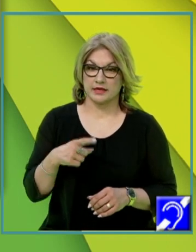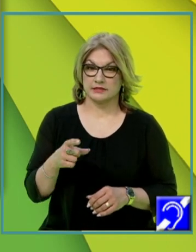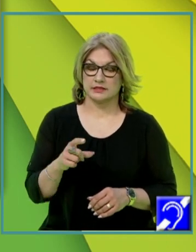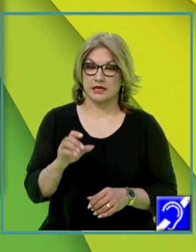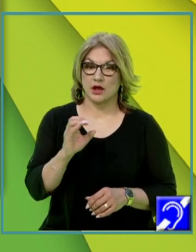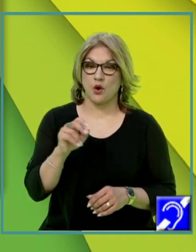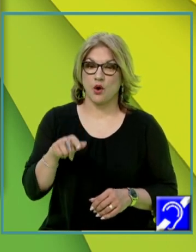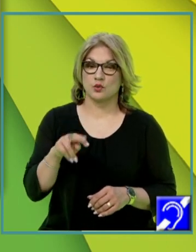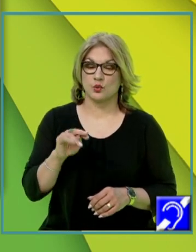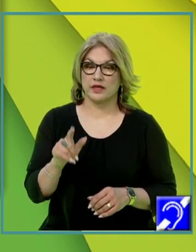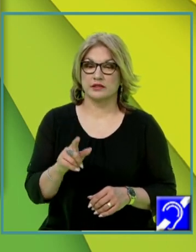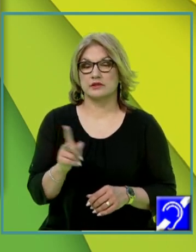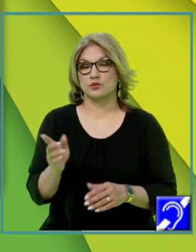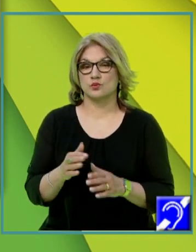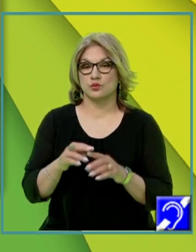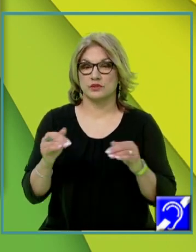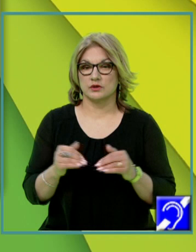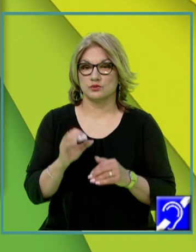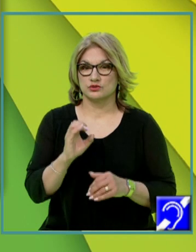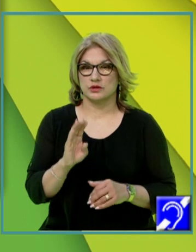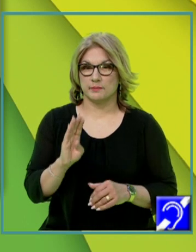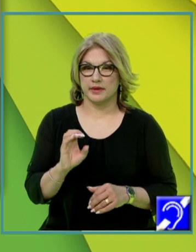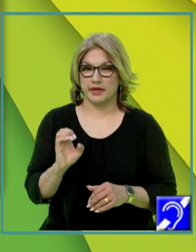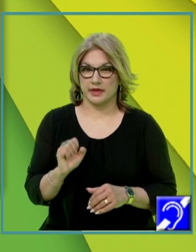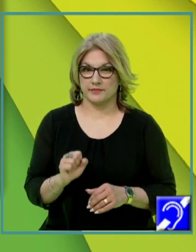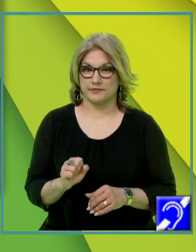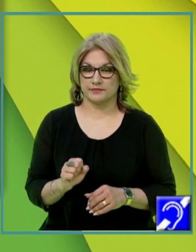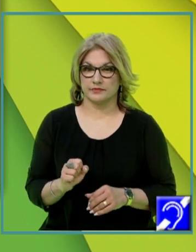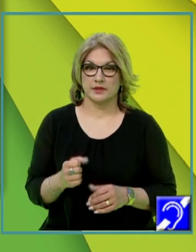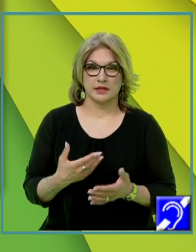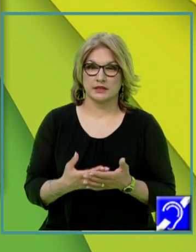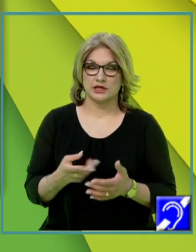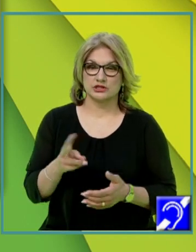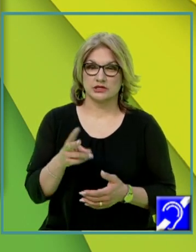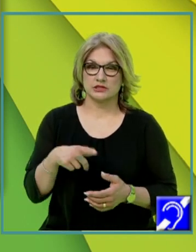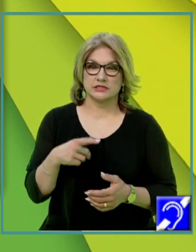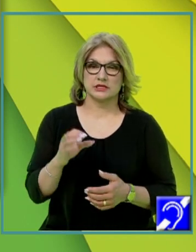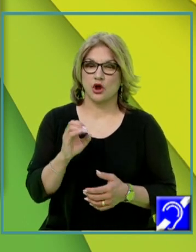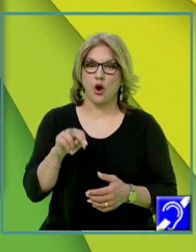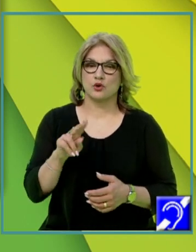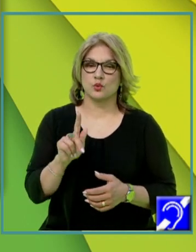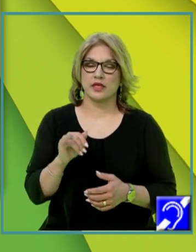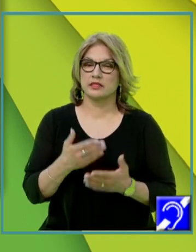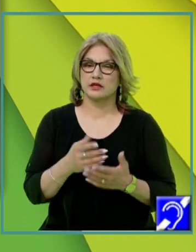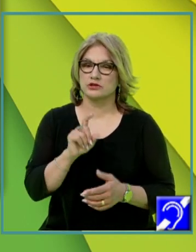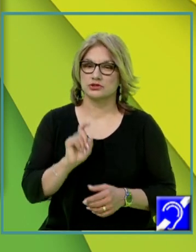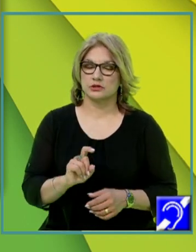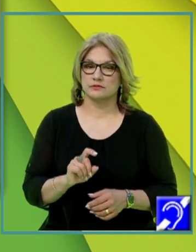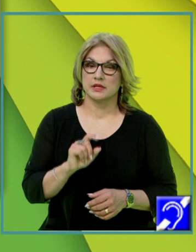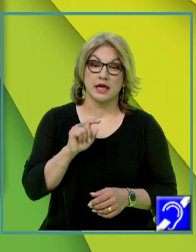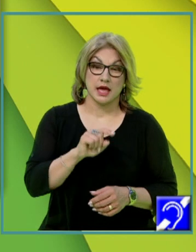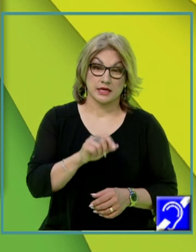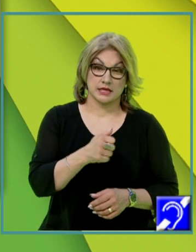triunghiul C, B, E. De ce sunt aceste două triunghiuri congruente? Păi, în primul rând, AB